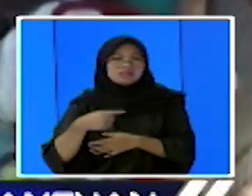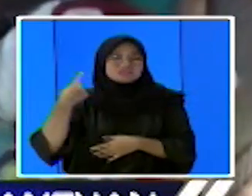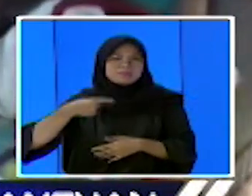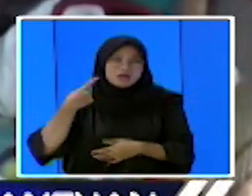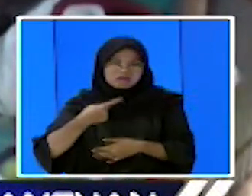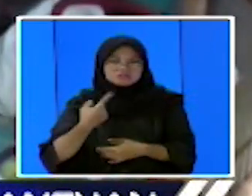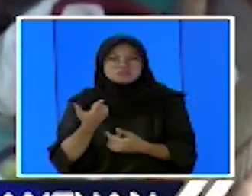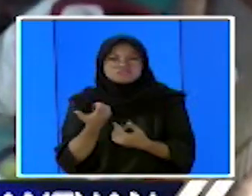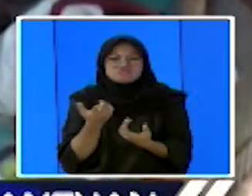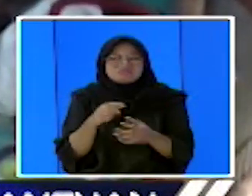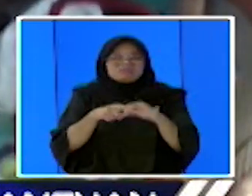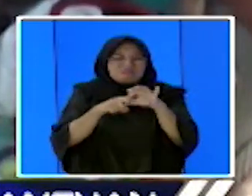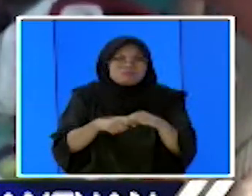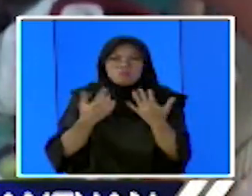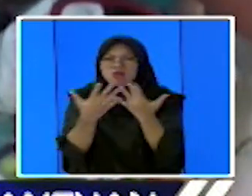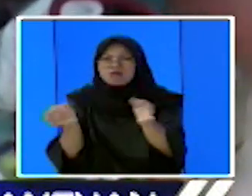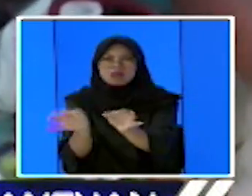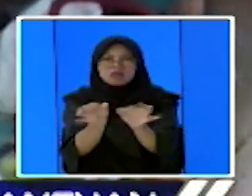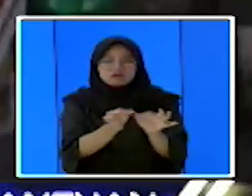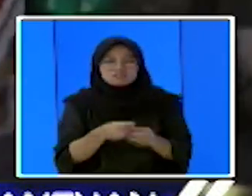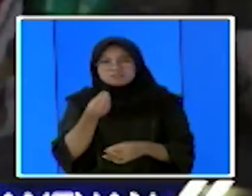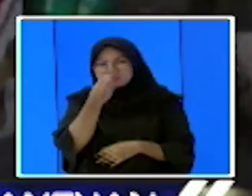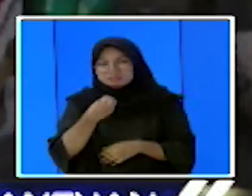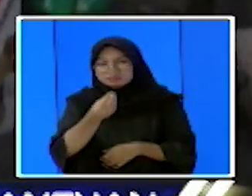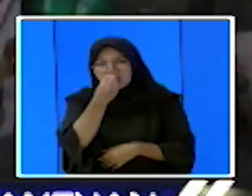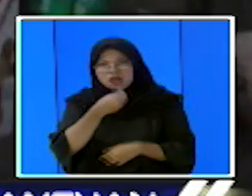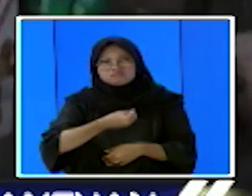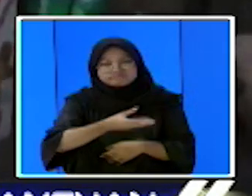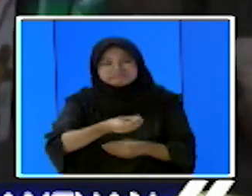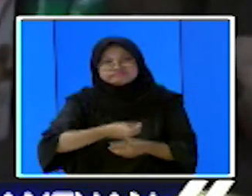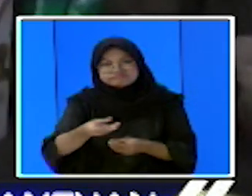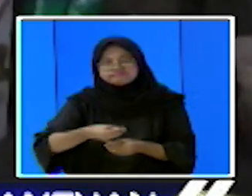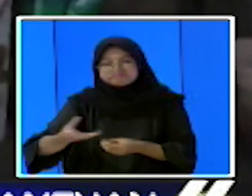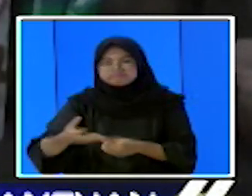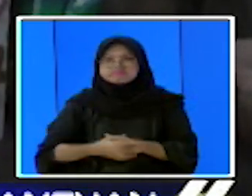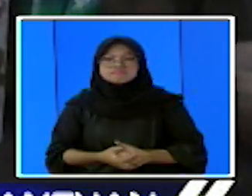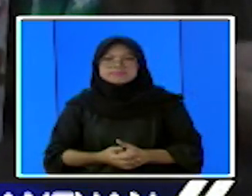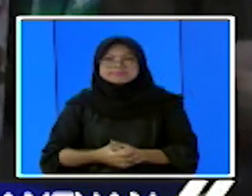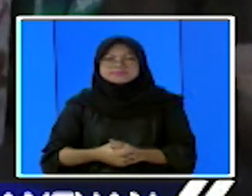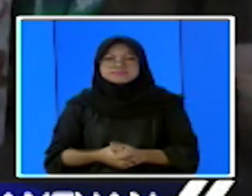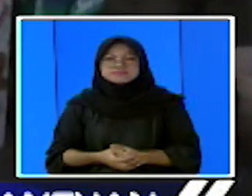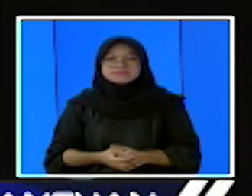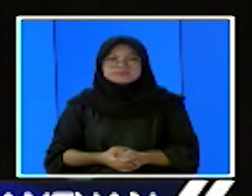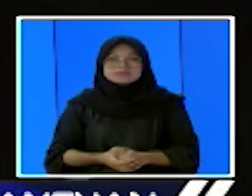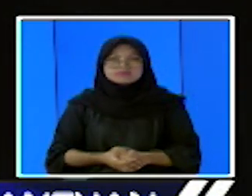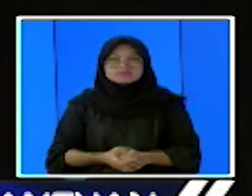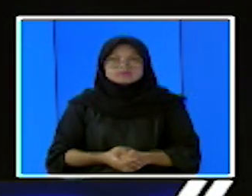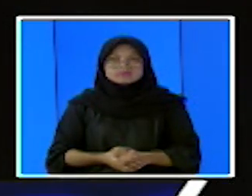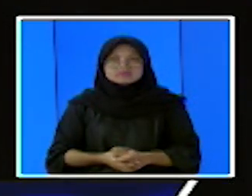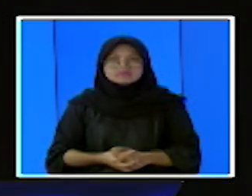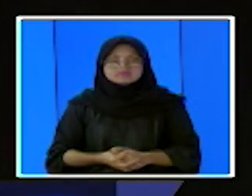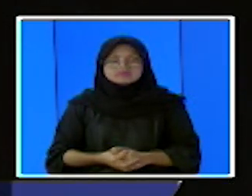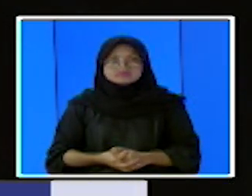Pasalnya, setiap harinya mereka hanya mengandalkan warga sekitar yang memberikan jemakan. Dari Pangkalan Bun,